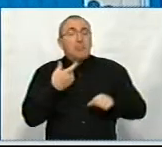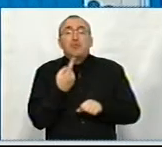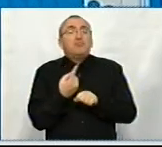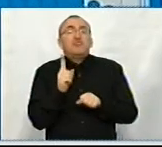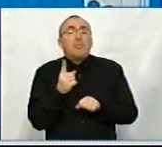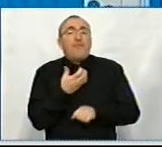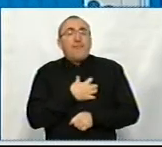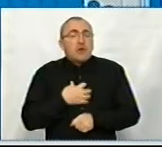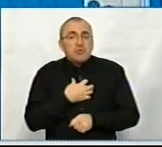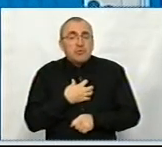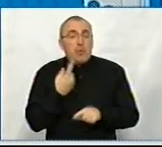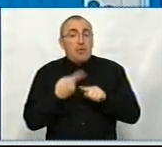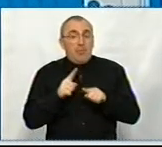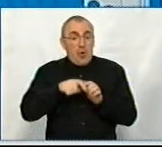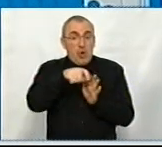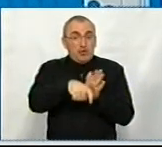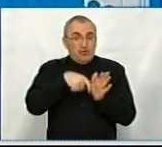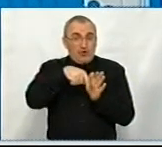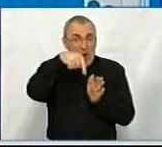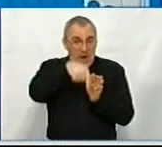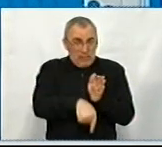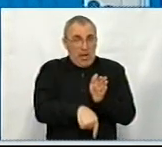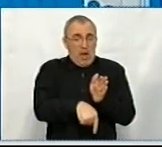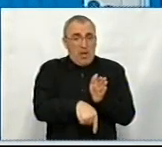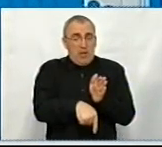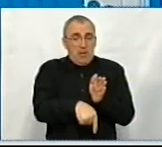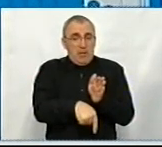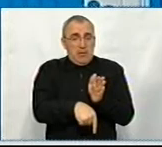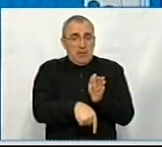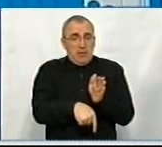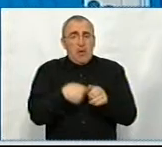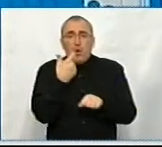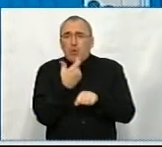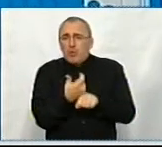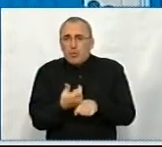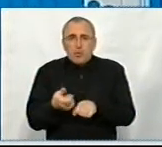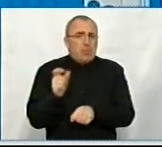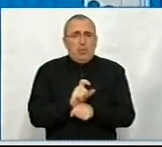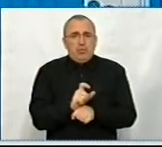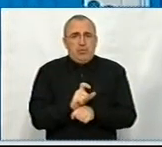що в шахтах дуже…